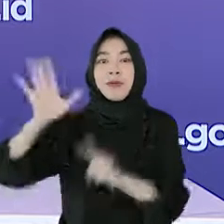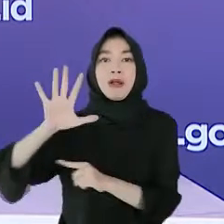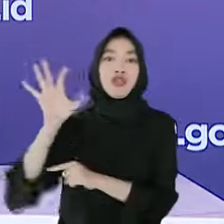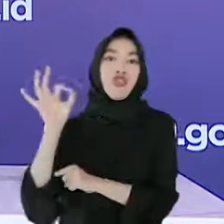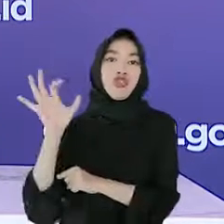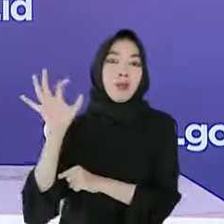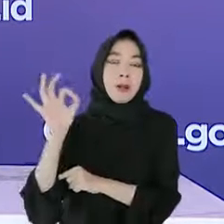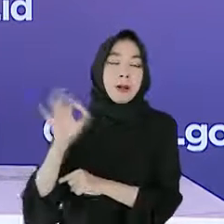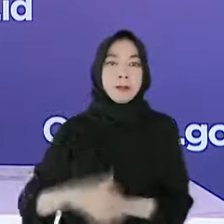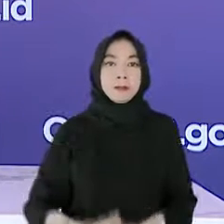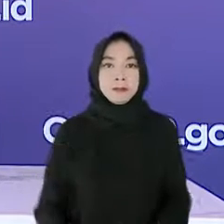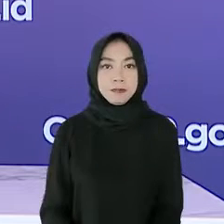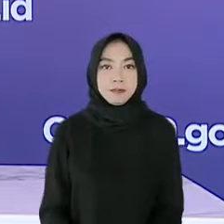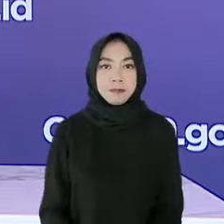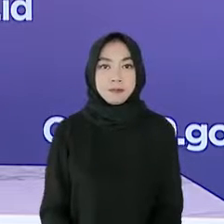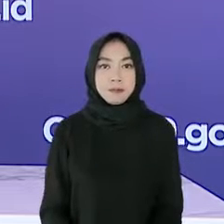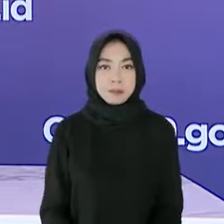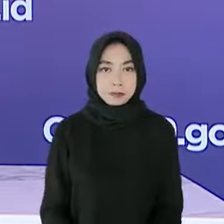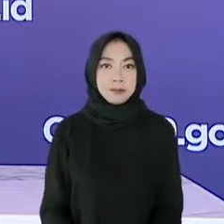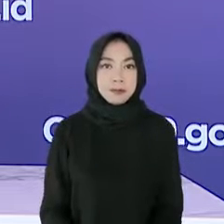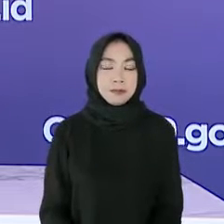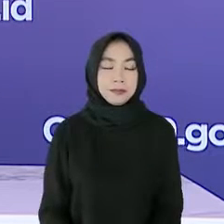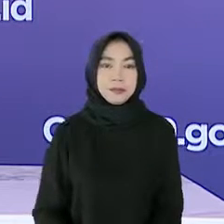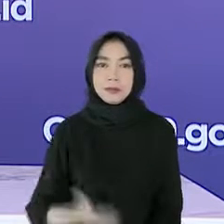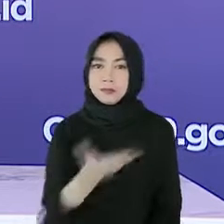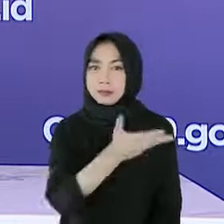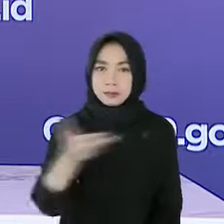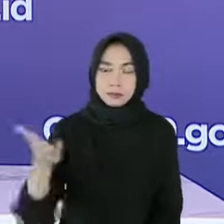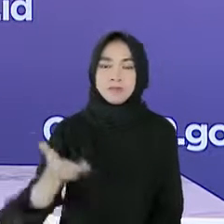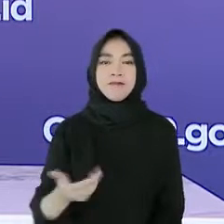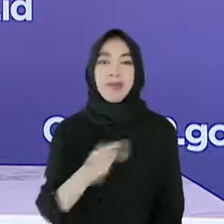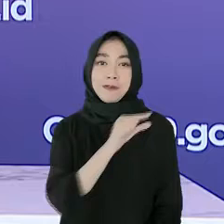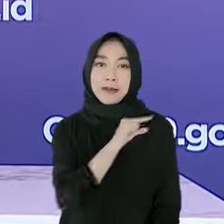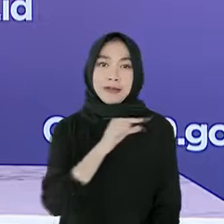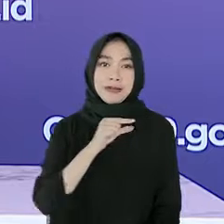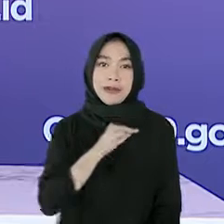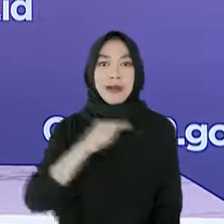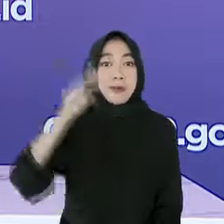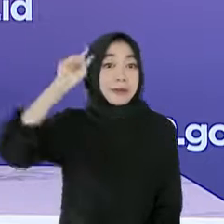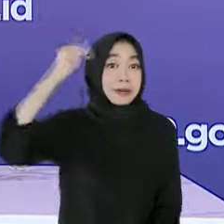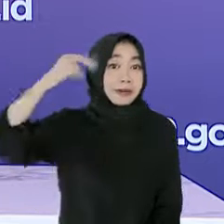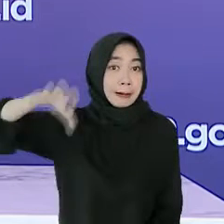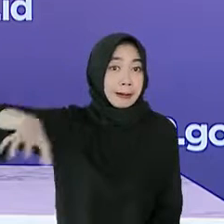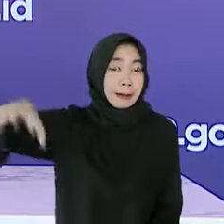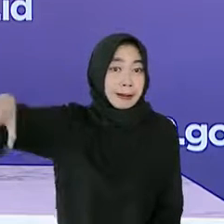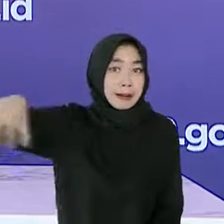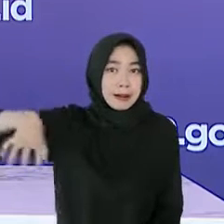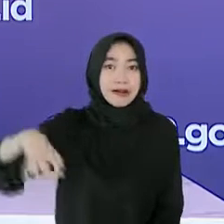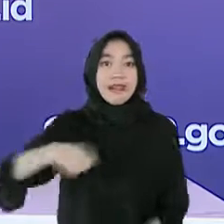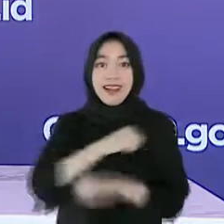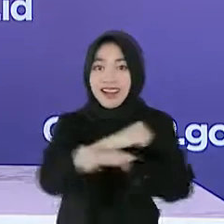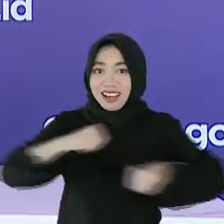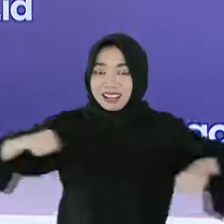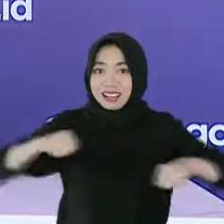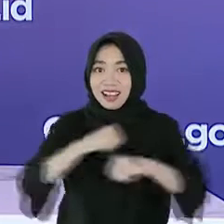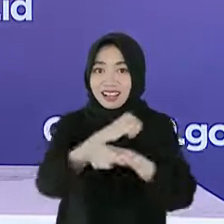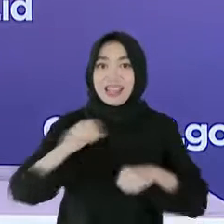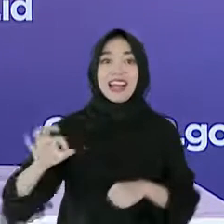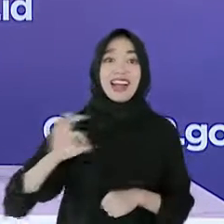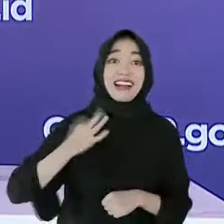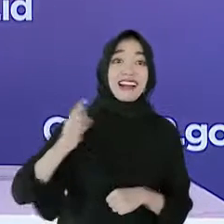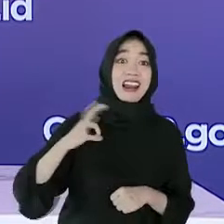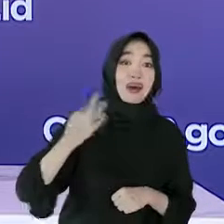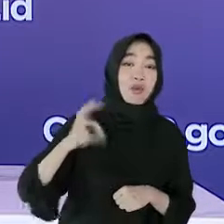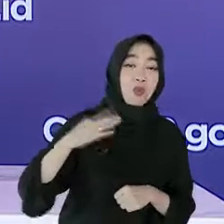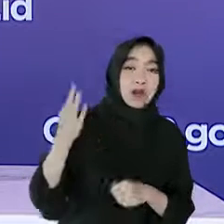mendatang. Dimohon agar seluruh penyelenggara acara, pemerintah daerah, atlet, hingga relawan